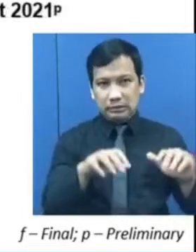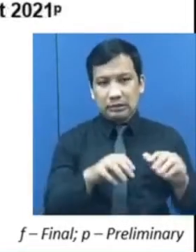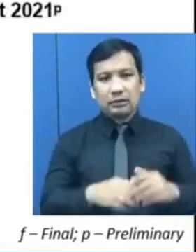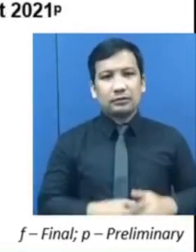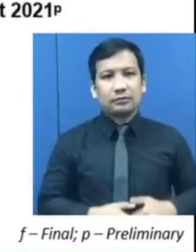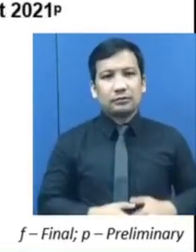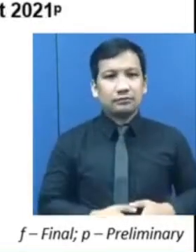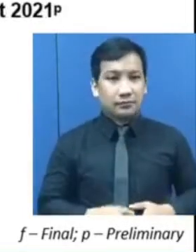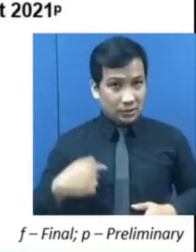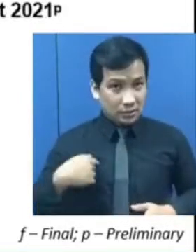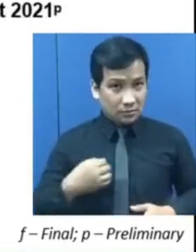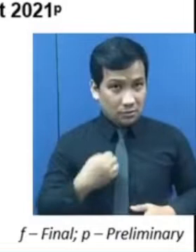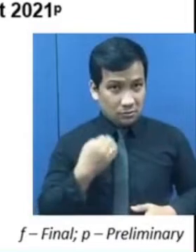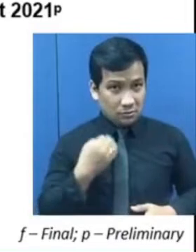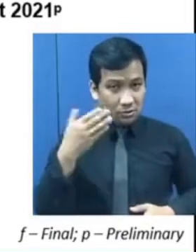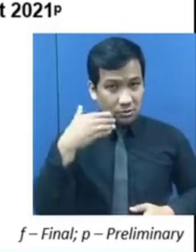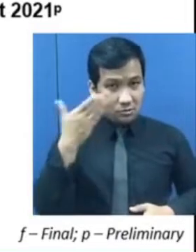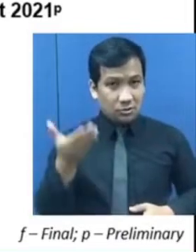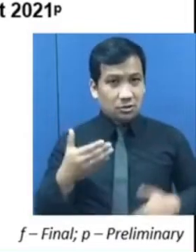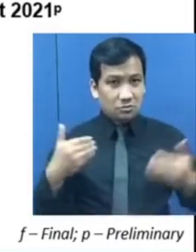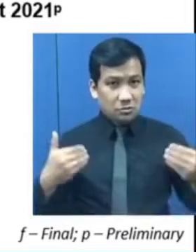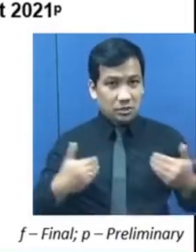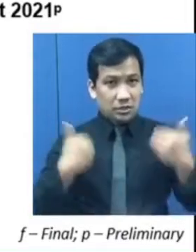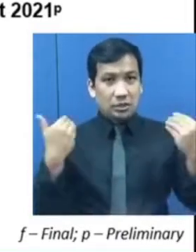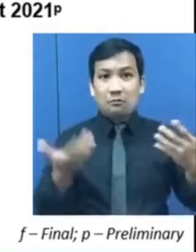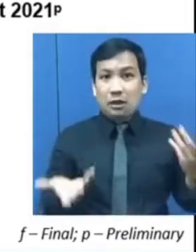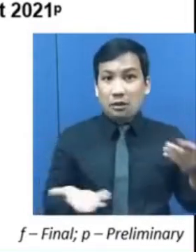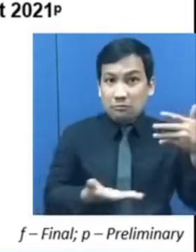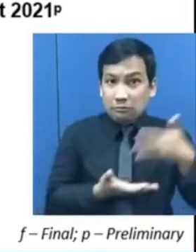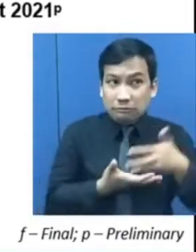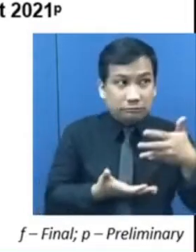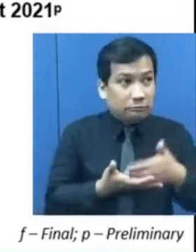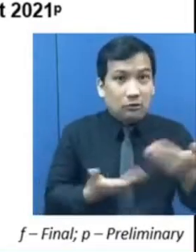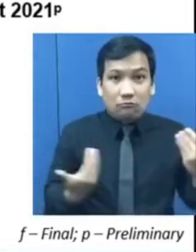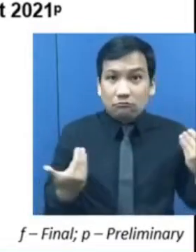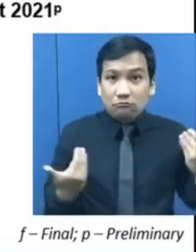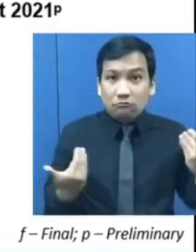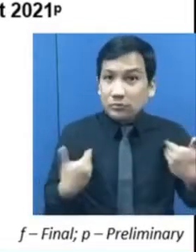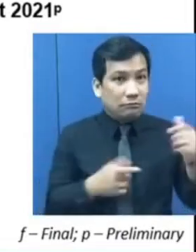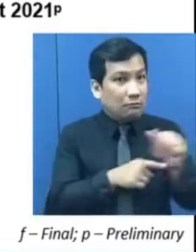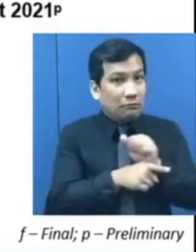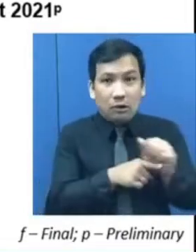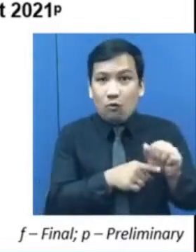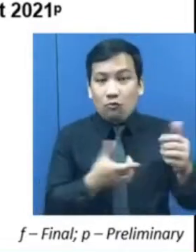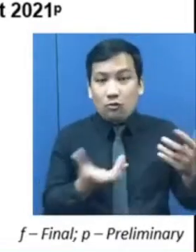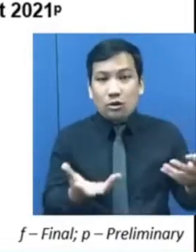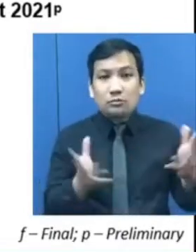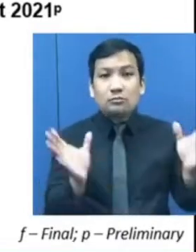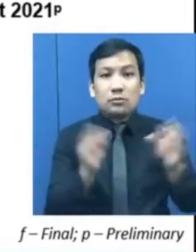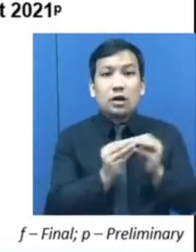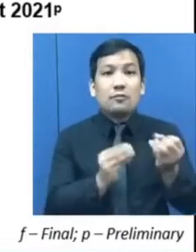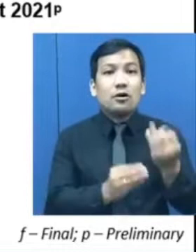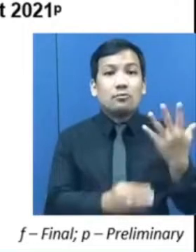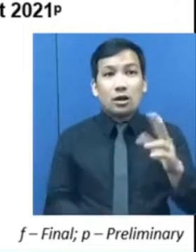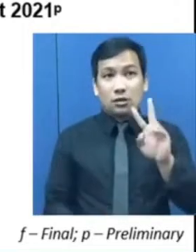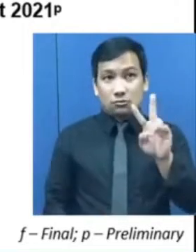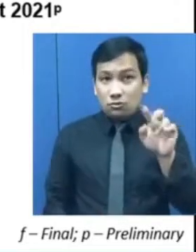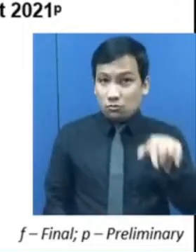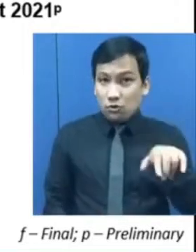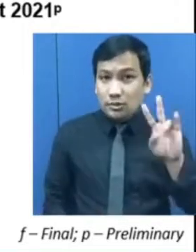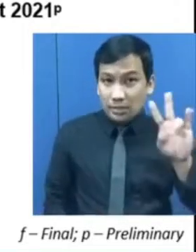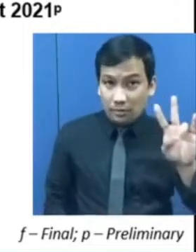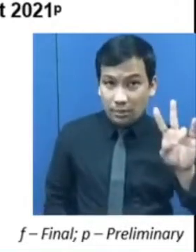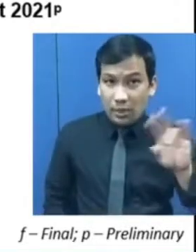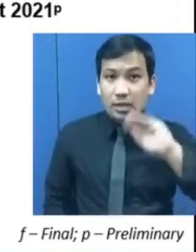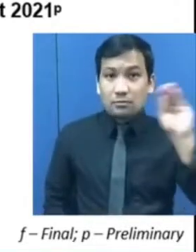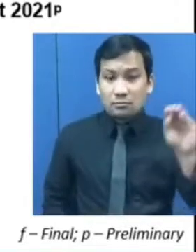Ang bilang ng mga kabataang hindi nag-aaral, walang trabaho, o hindi nagtitraining ay nasa 2.79 million